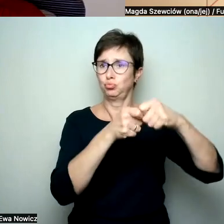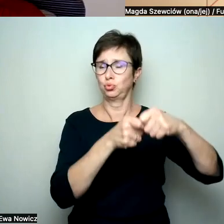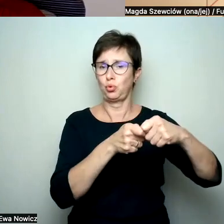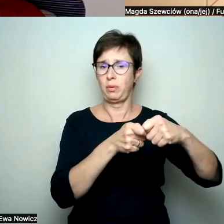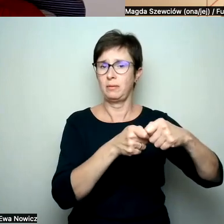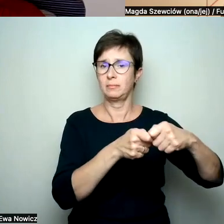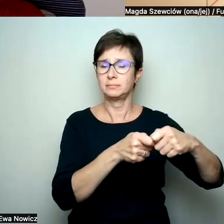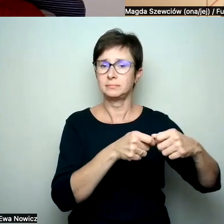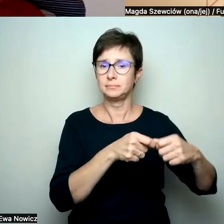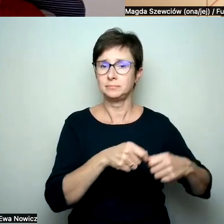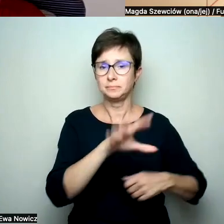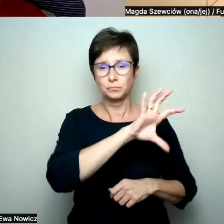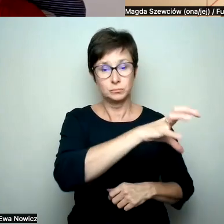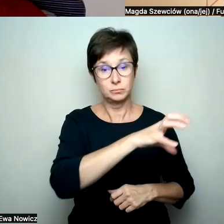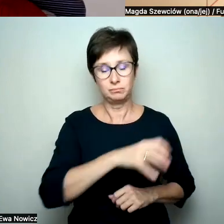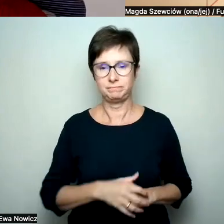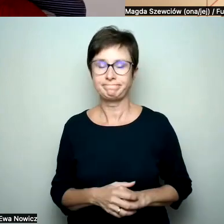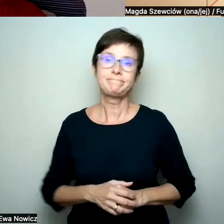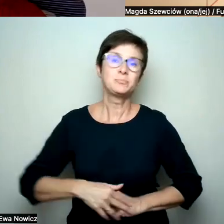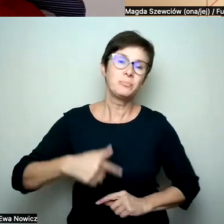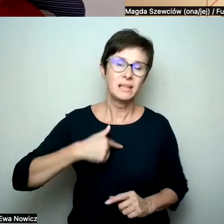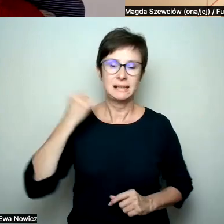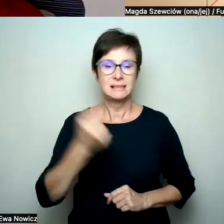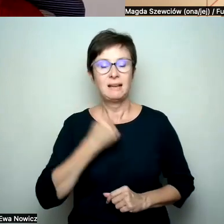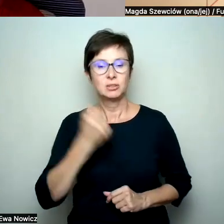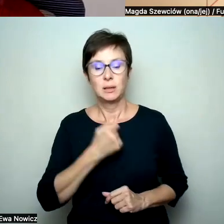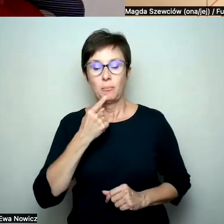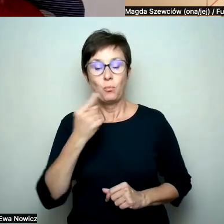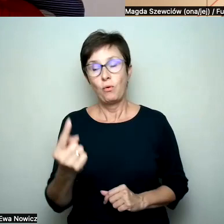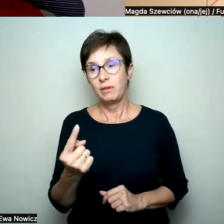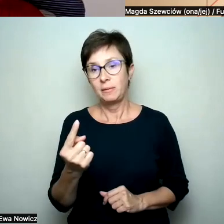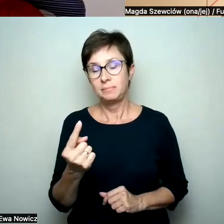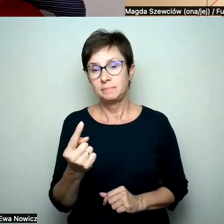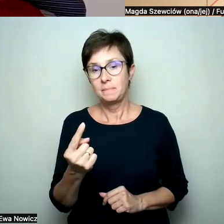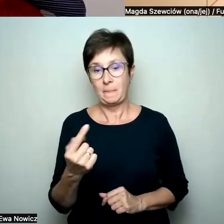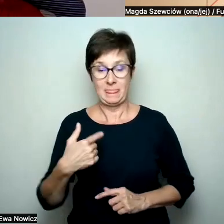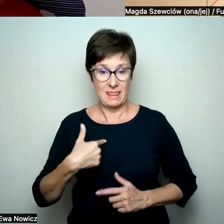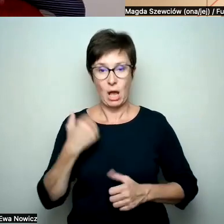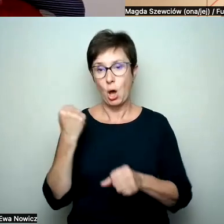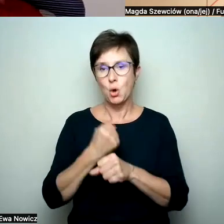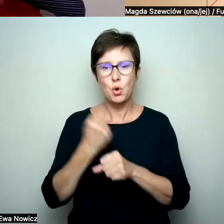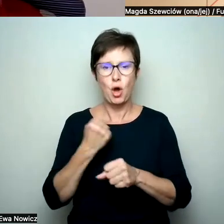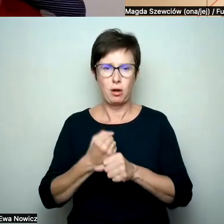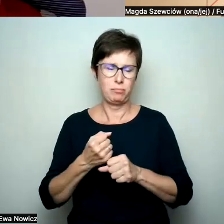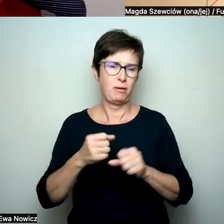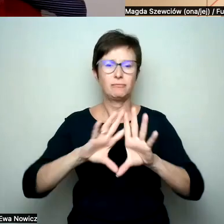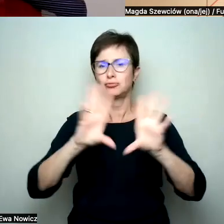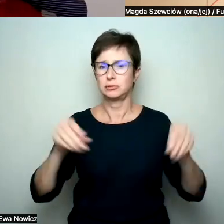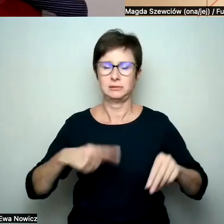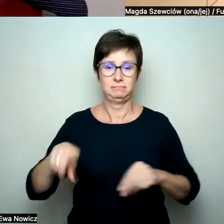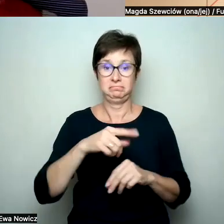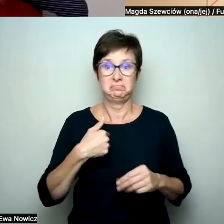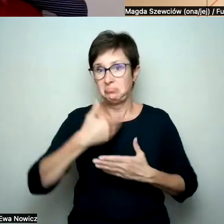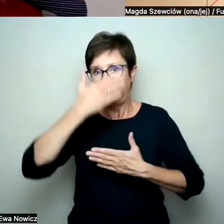zawsze mówię, że gdy robię te wszystkie rzeczy, ja nie wiem, na ile realnie coś